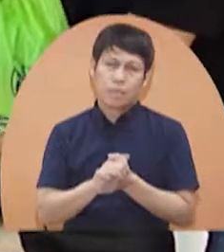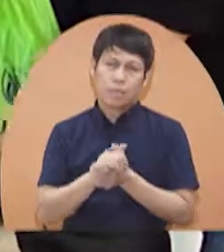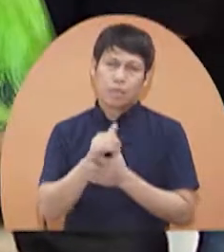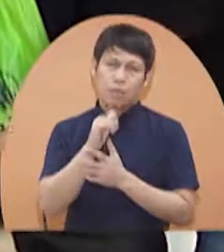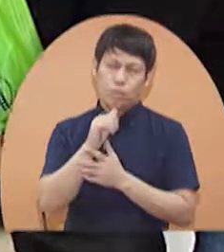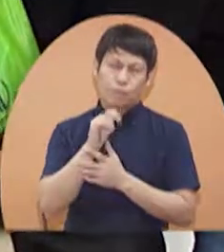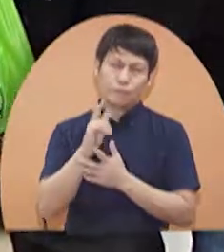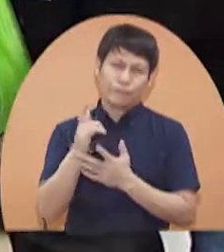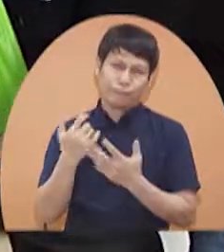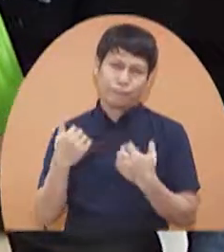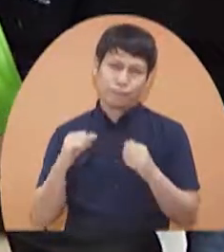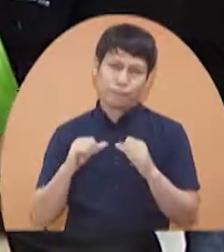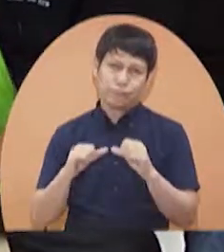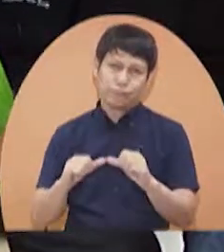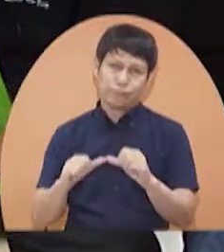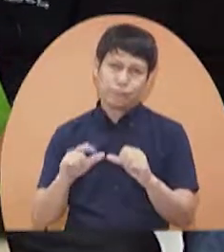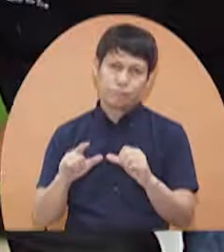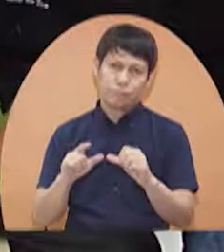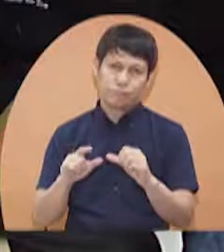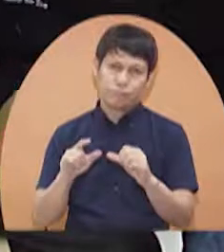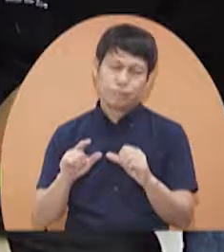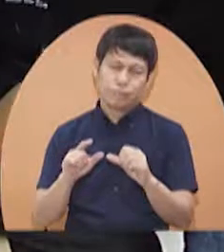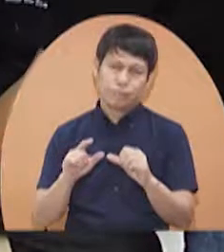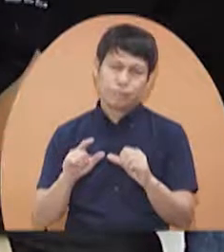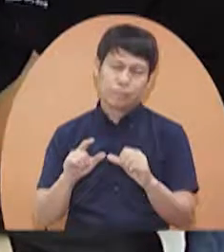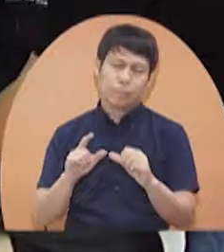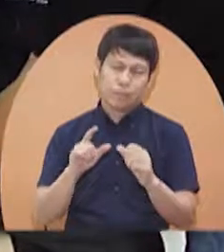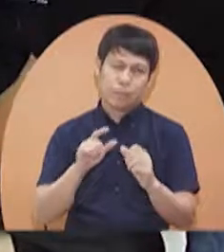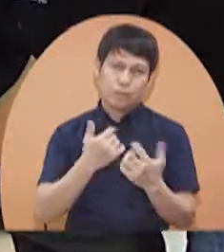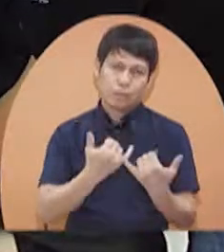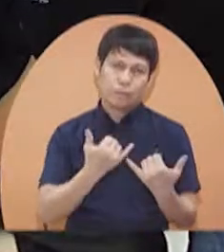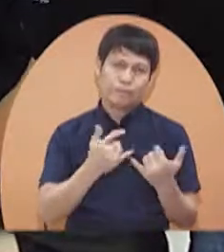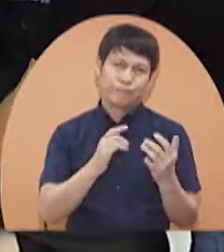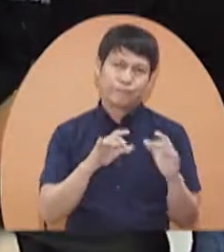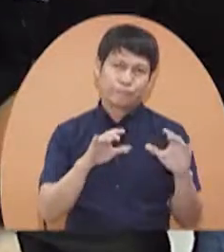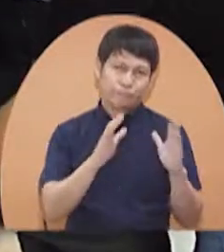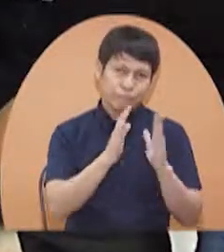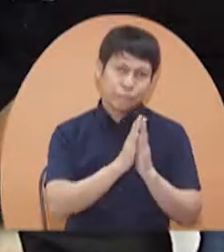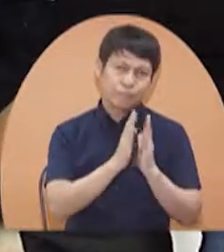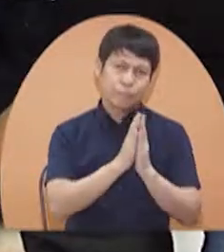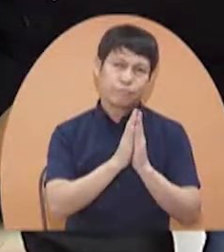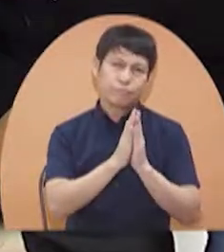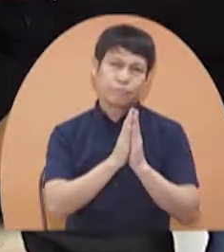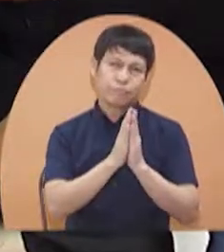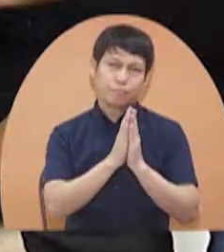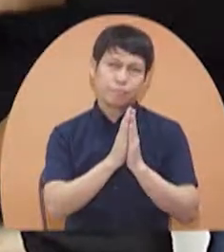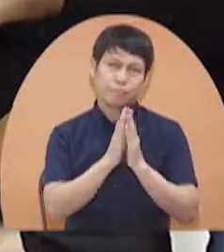huwag ko sana siya panghinahan ng loob eh. Yun lang ko, lagi ginagawa ko para